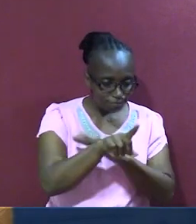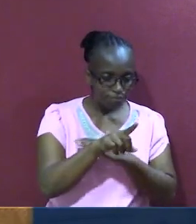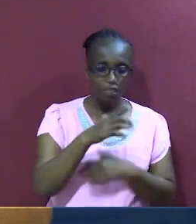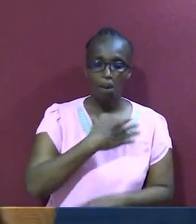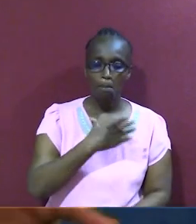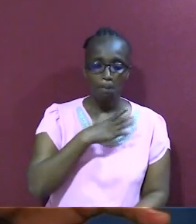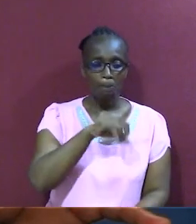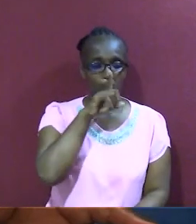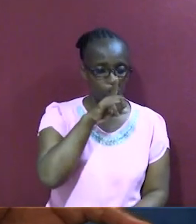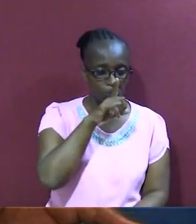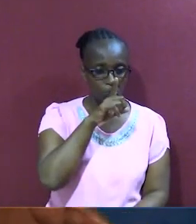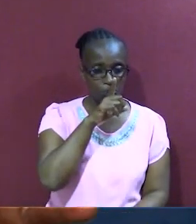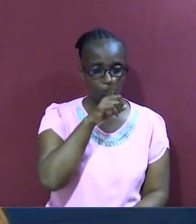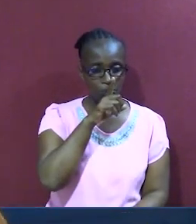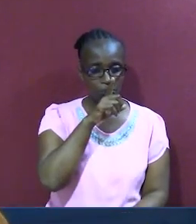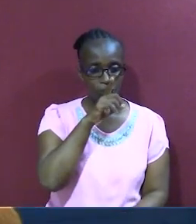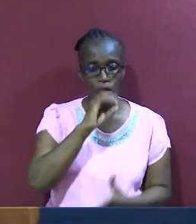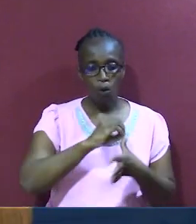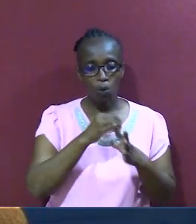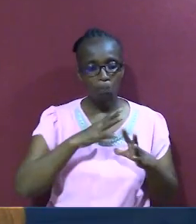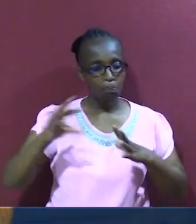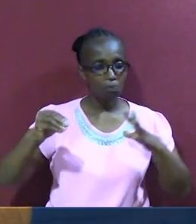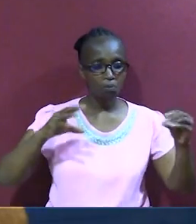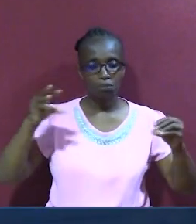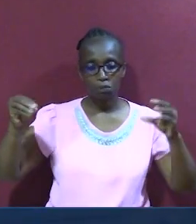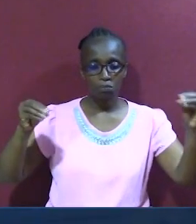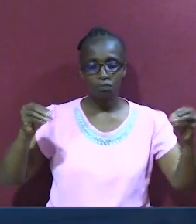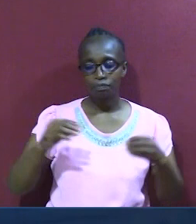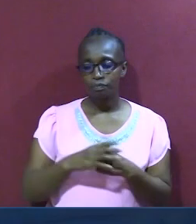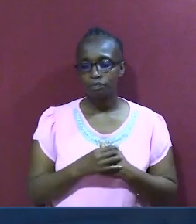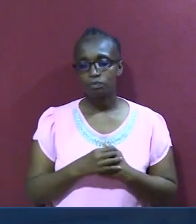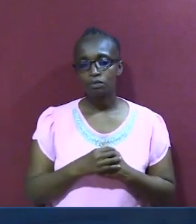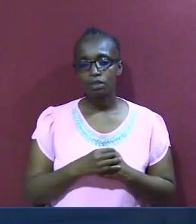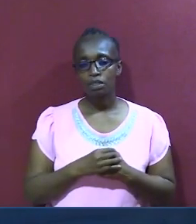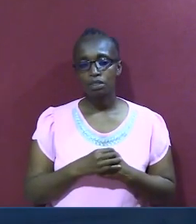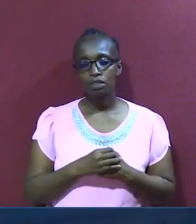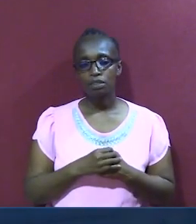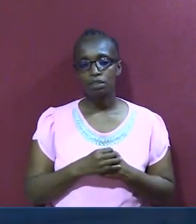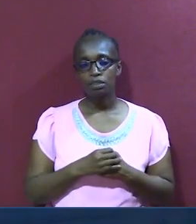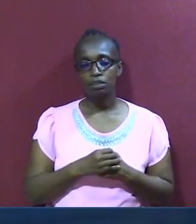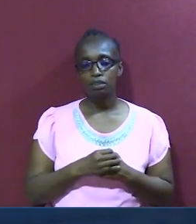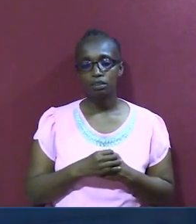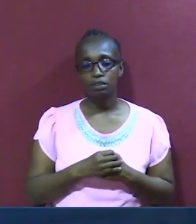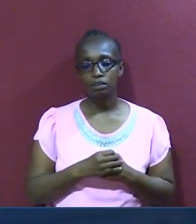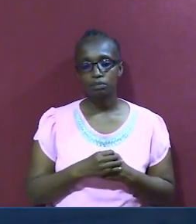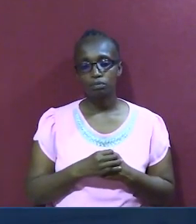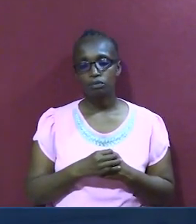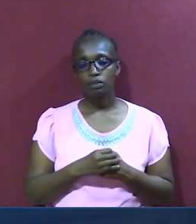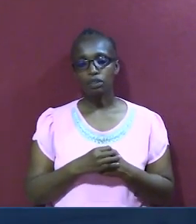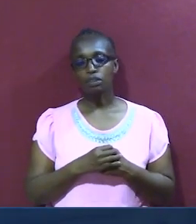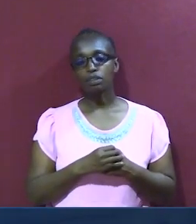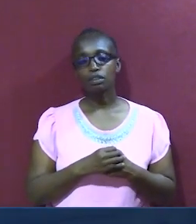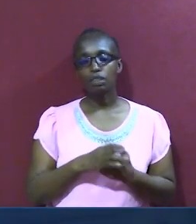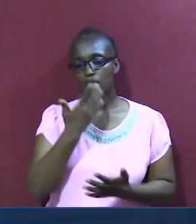shunguli zake, unawonekana, ni kama andu ya meweza na kuingia, na meimbi wakati ya unanjipiga